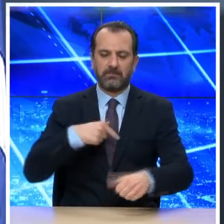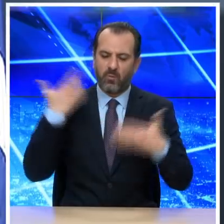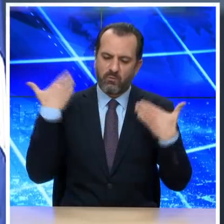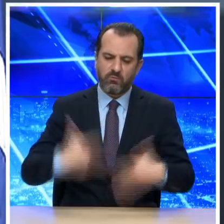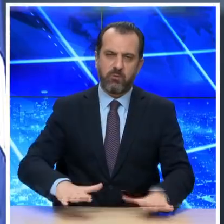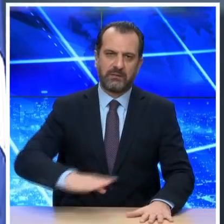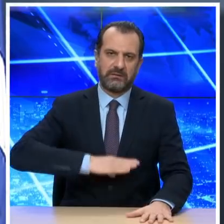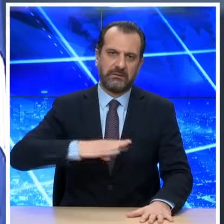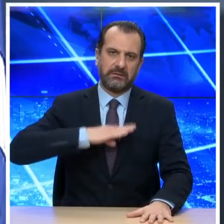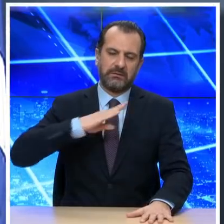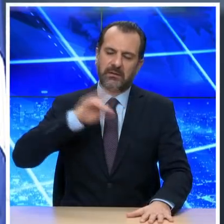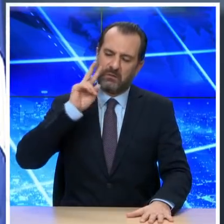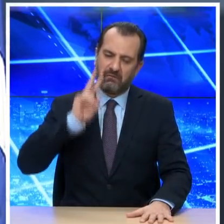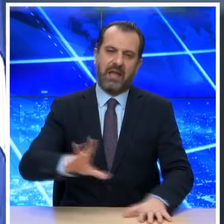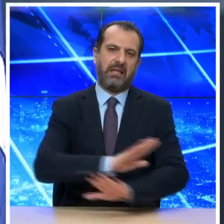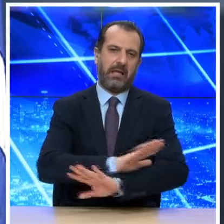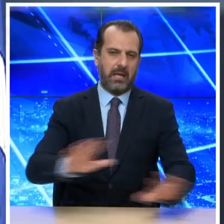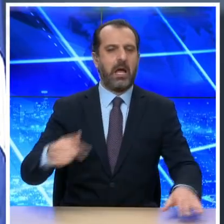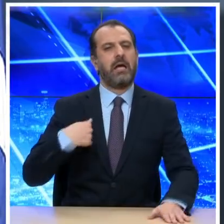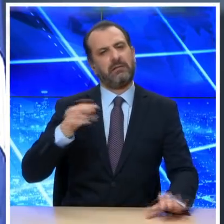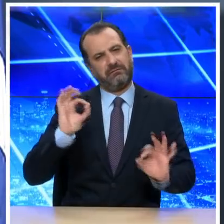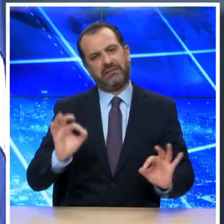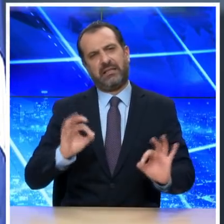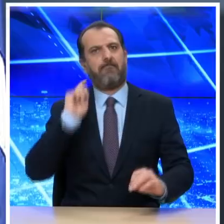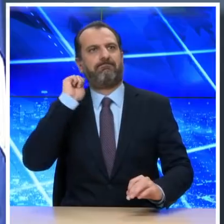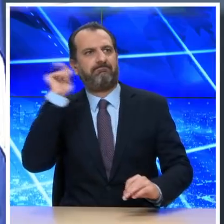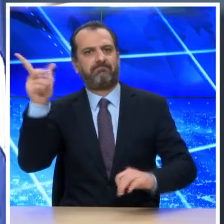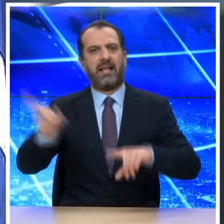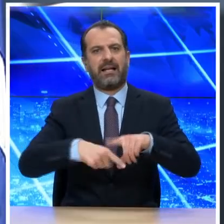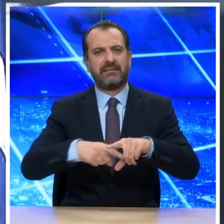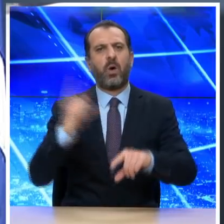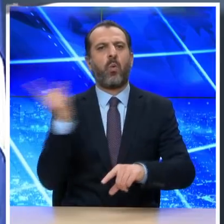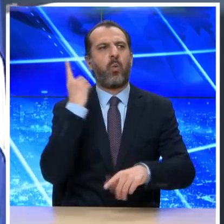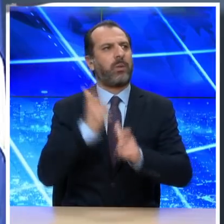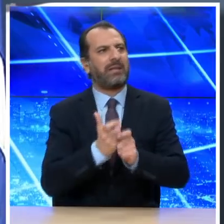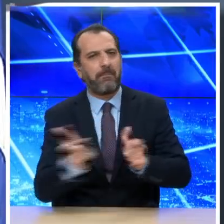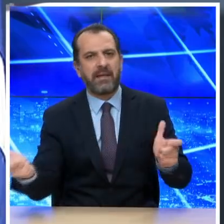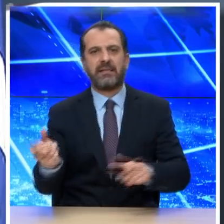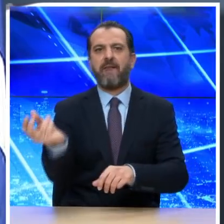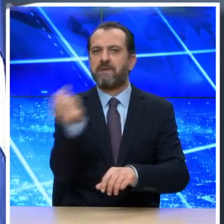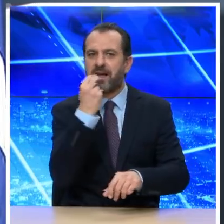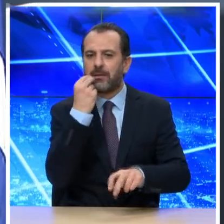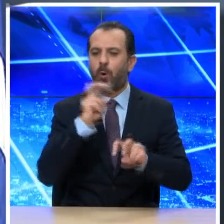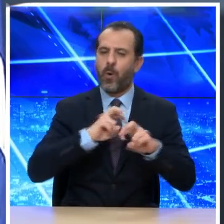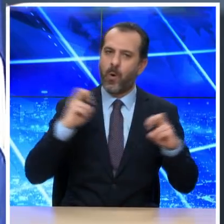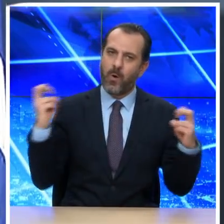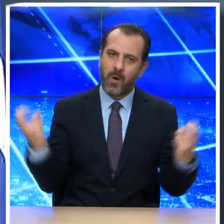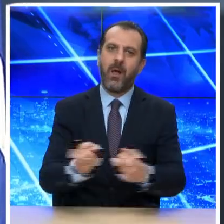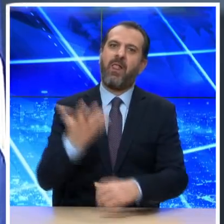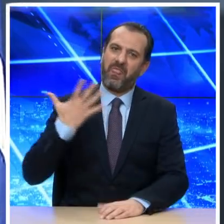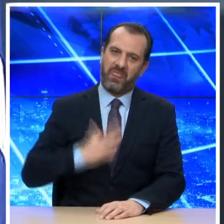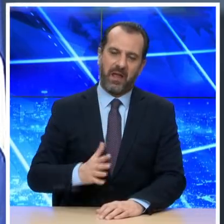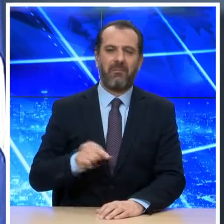Θα θέλαμε να βρεθούμε με τους αγαπημένους μας γύρω από ένα τραπέζι, όπως έχουμε συνηθίσει. Ας σχεδιάζουμε όμως από τώρα